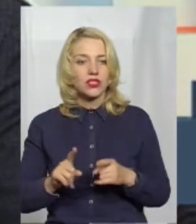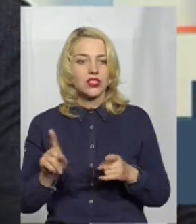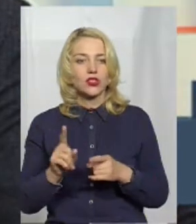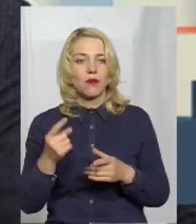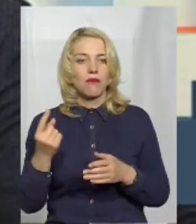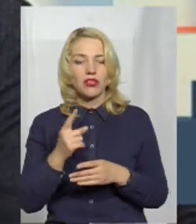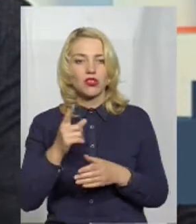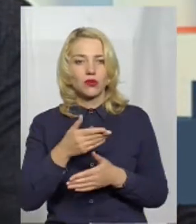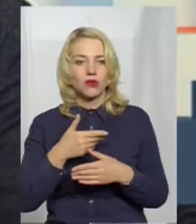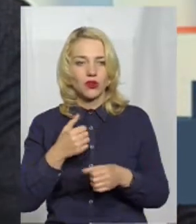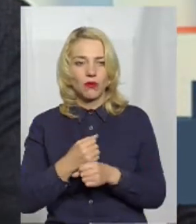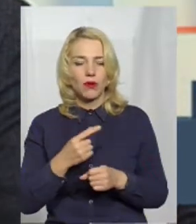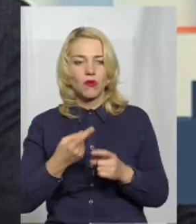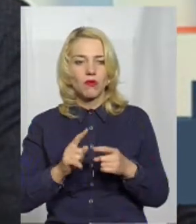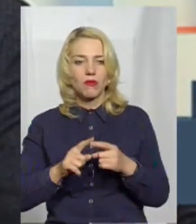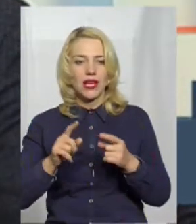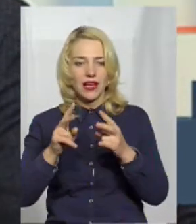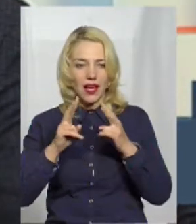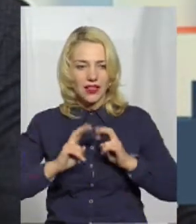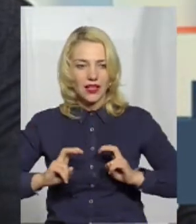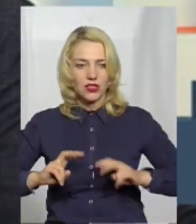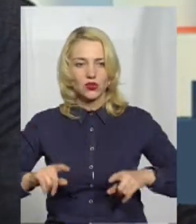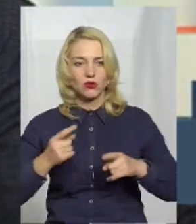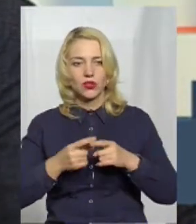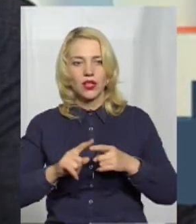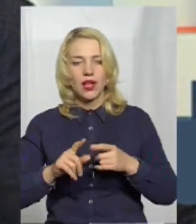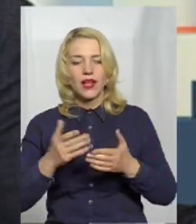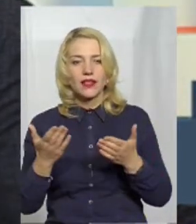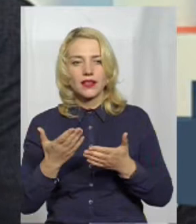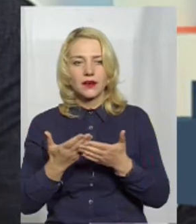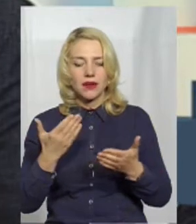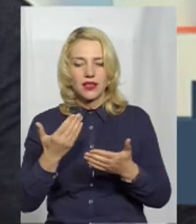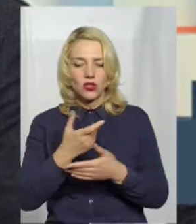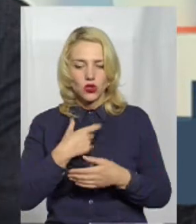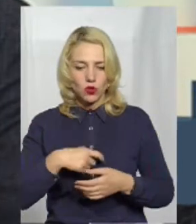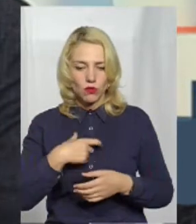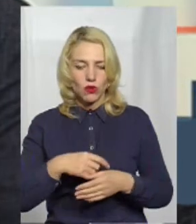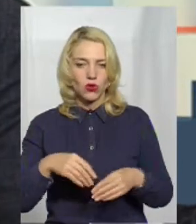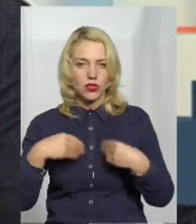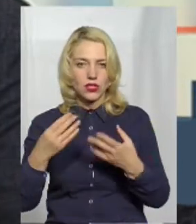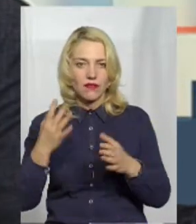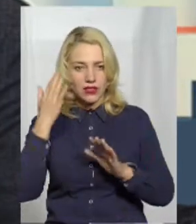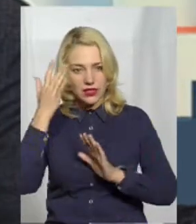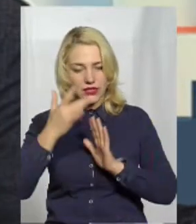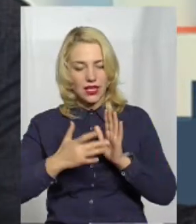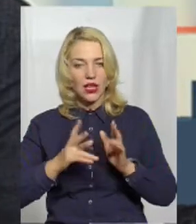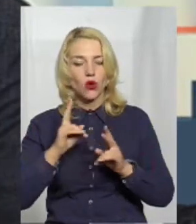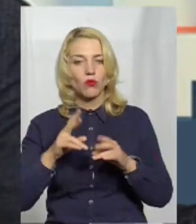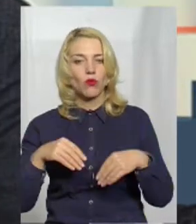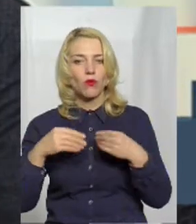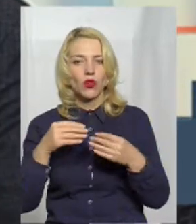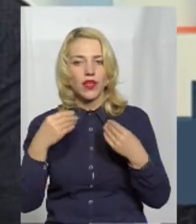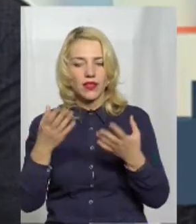що ми робимо, ми аналізуємо те, який перед собою ставить ціль, тобто кому ми подаємо цей проєкт. Ми